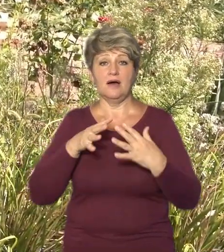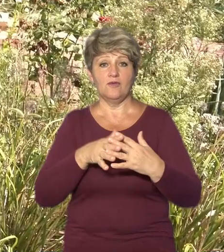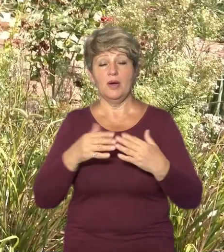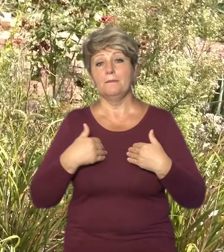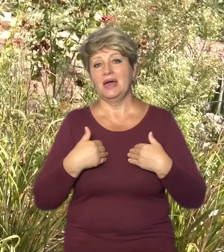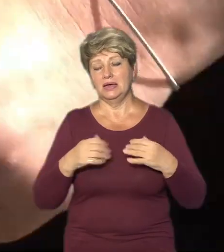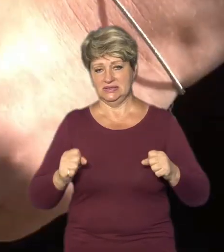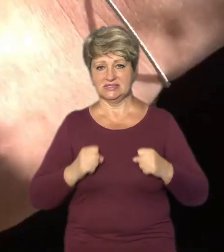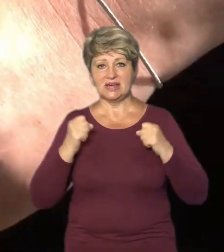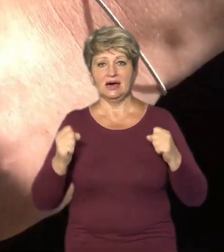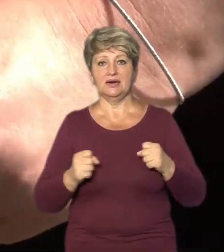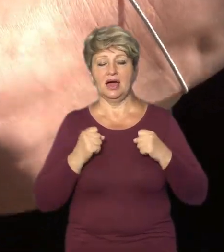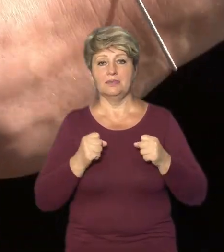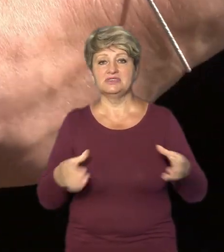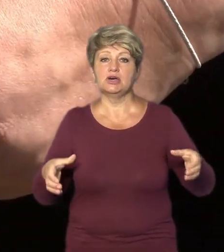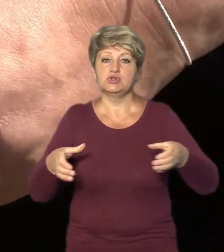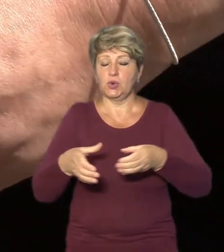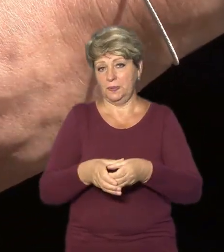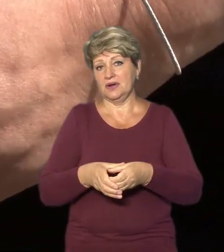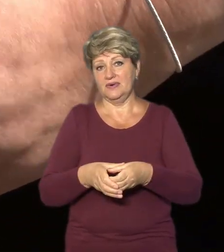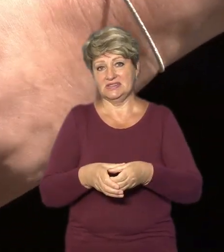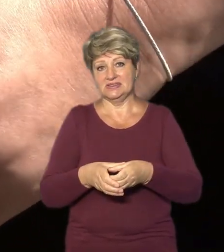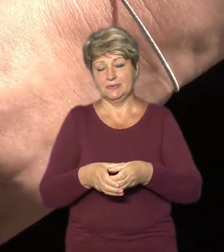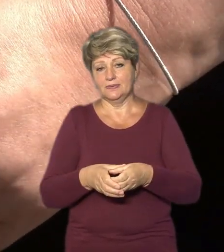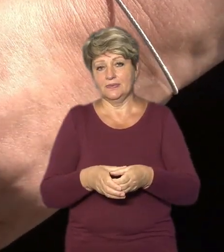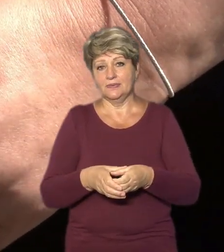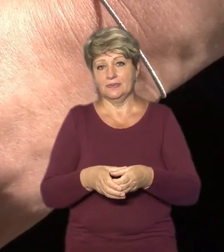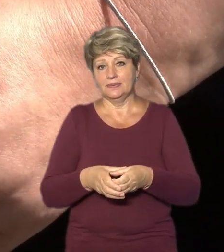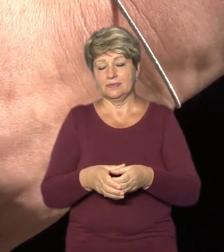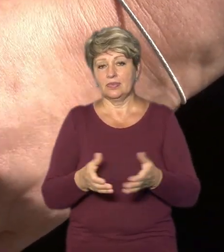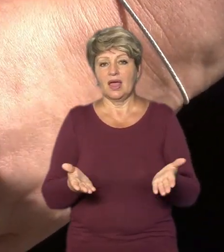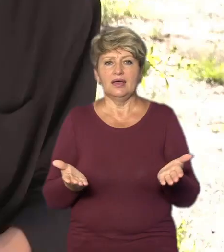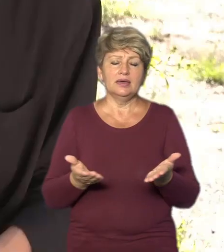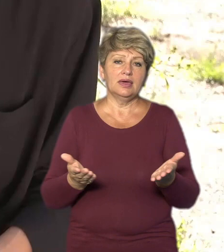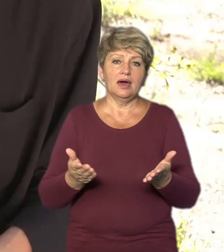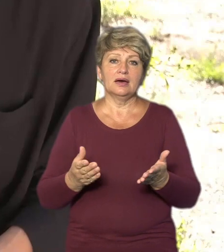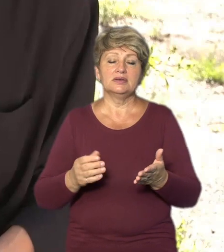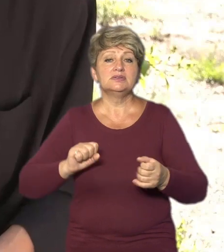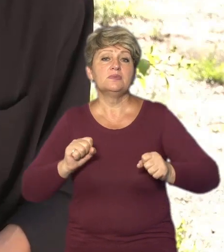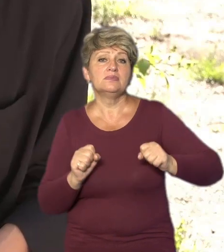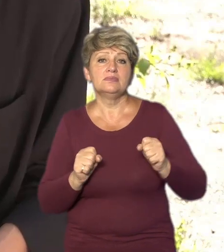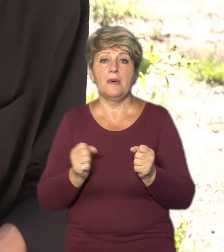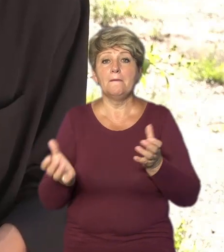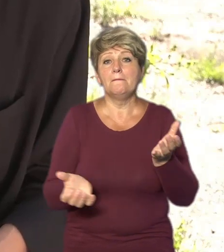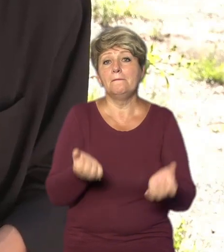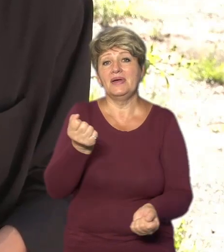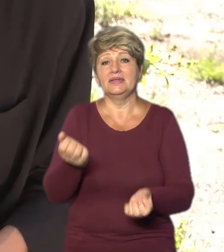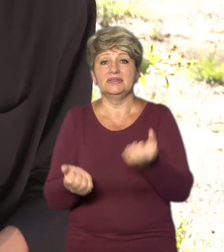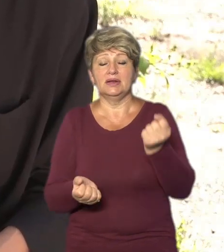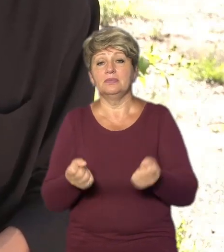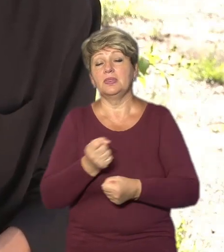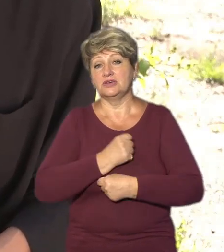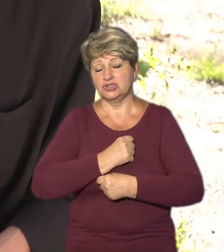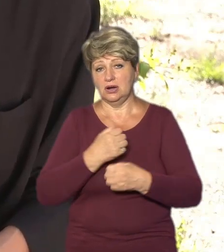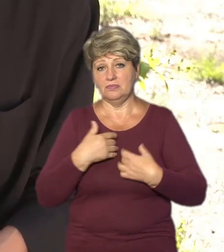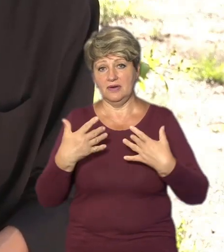стараємося згрупюватися, якось одна одну підтримати, тому що, на жаль, ми